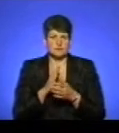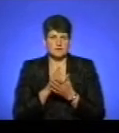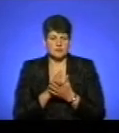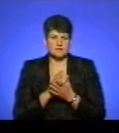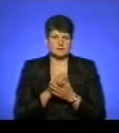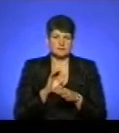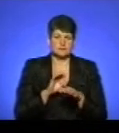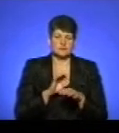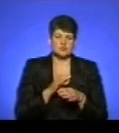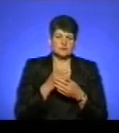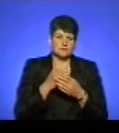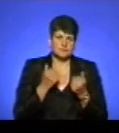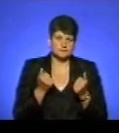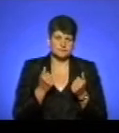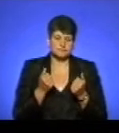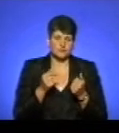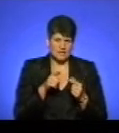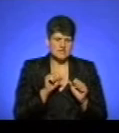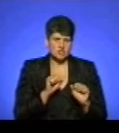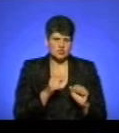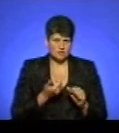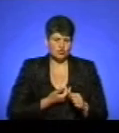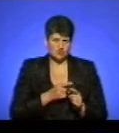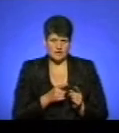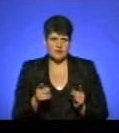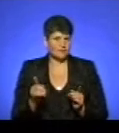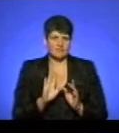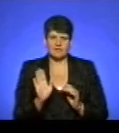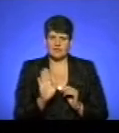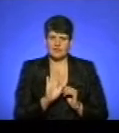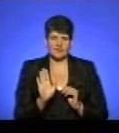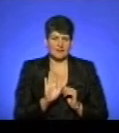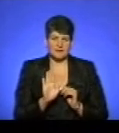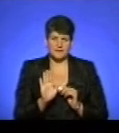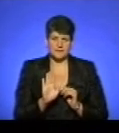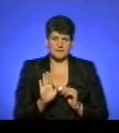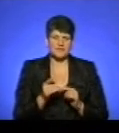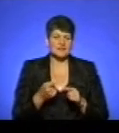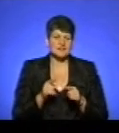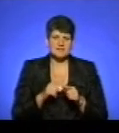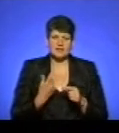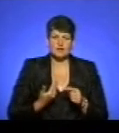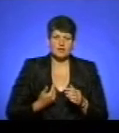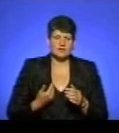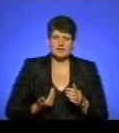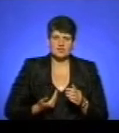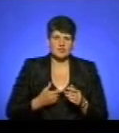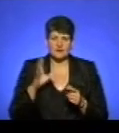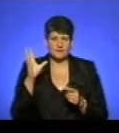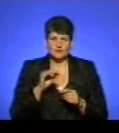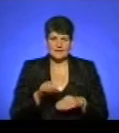Тобто вона вже захищена пожиттєво? Ні, пожиттєво ця вакцина не дає захисту.